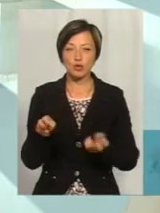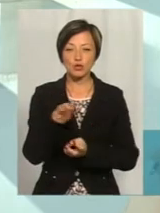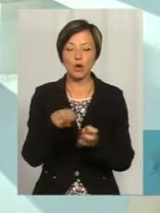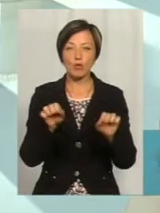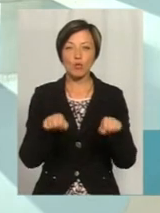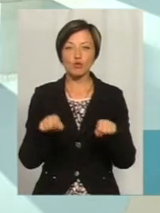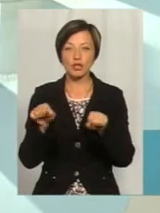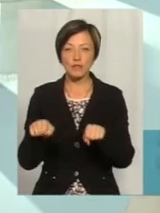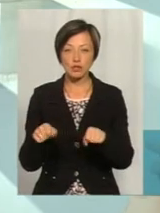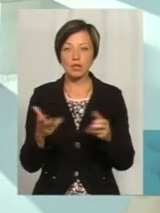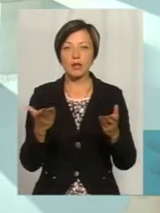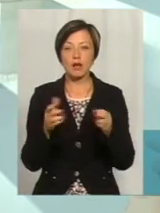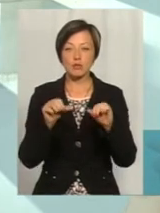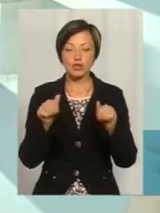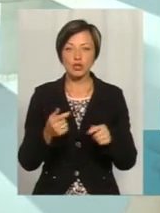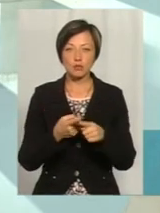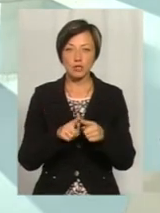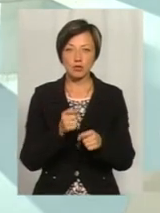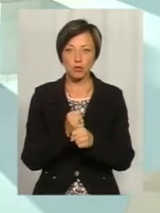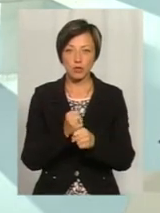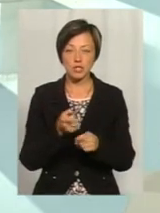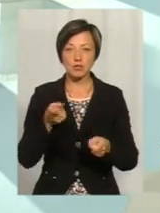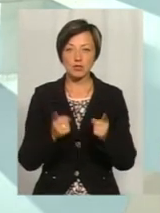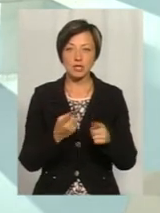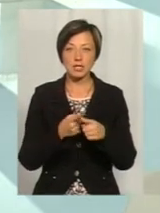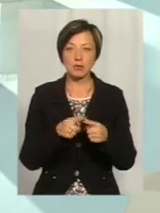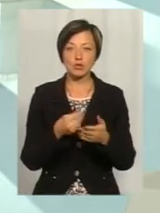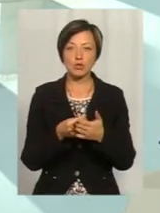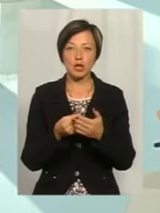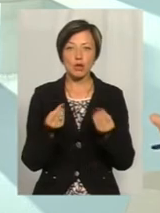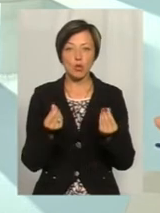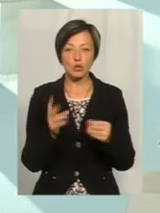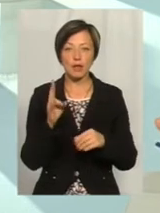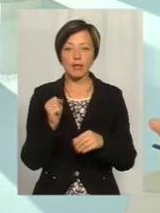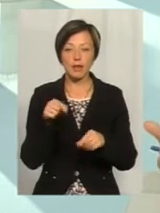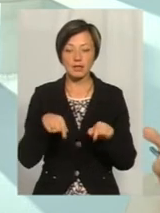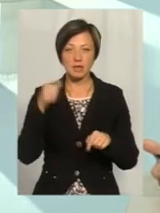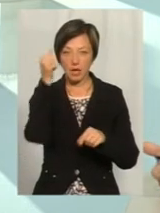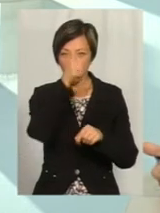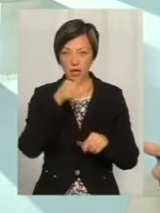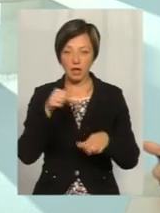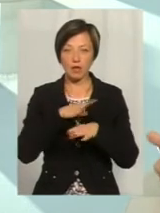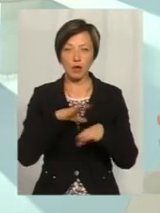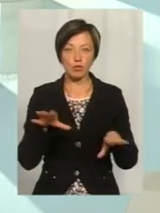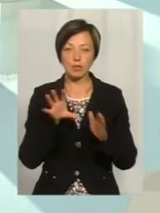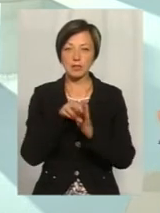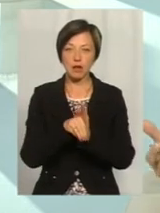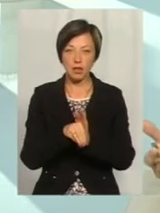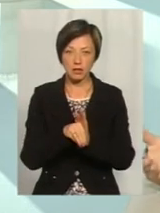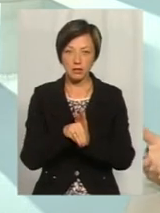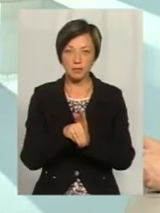можливості, яким чином це зробити. Звичайно, що це бюджетні кошти, на цей рік вони не були поки закладені.